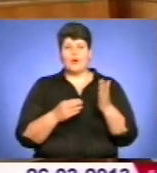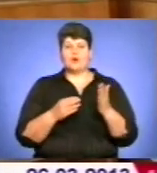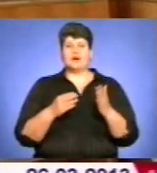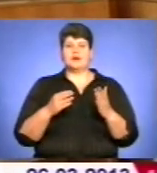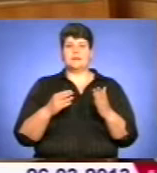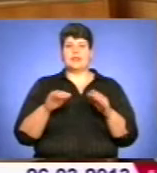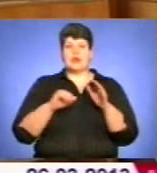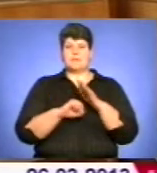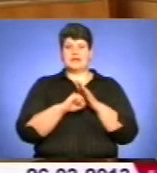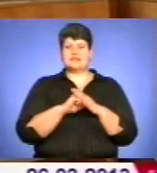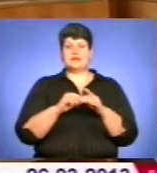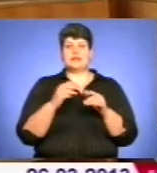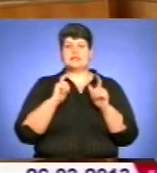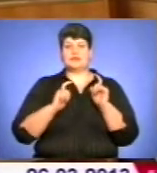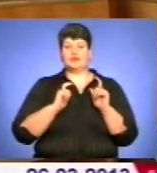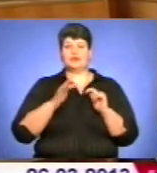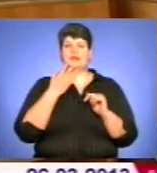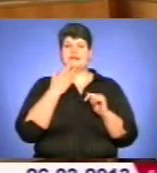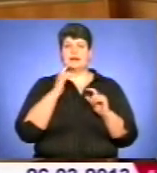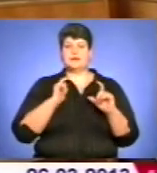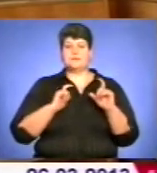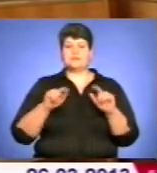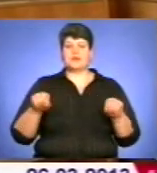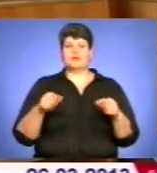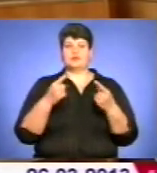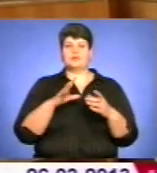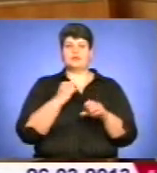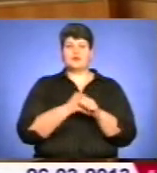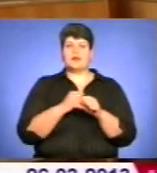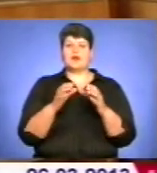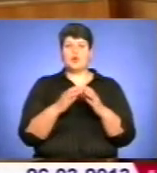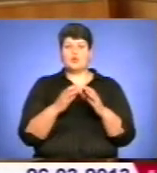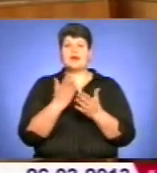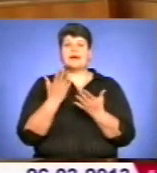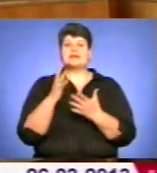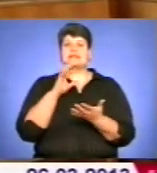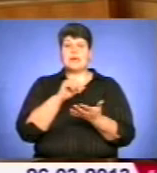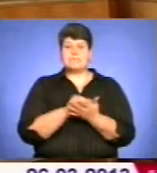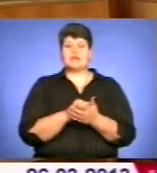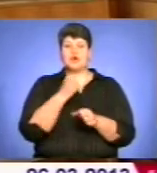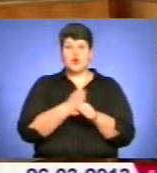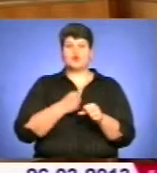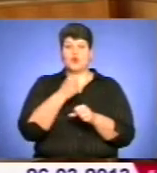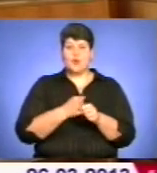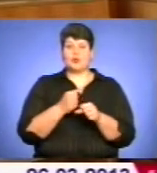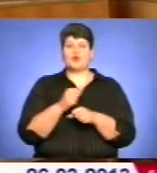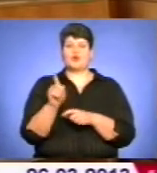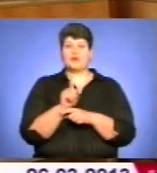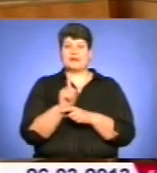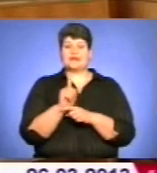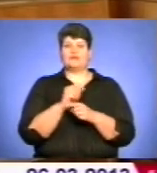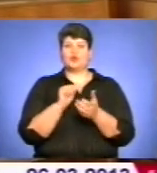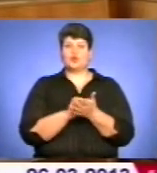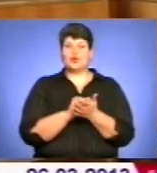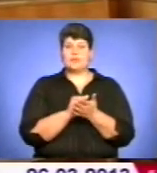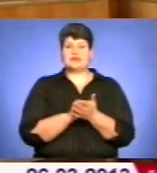базі Інституту національного відродження працювала група, яка займалася розробкою нормативної документації